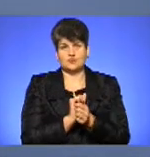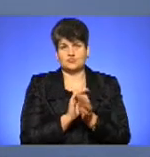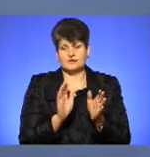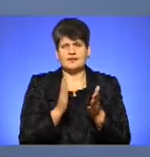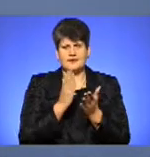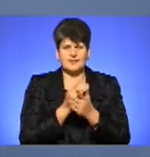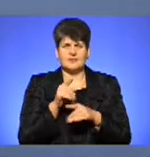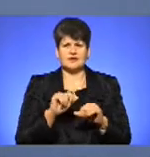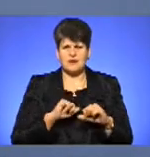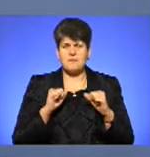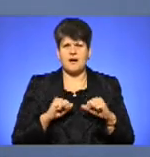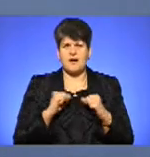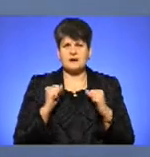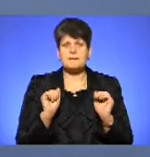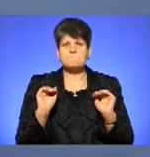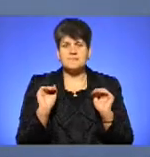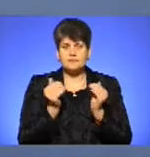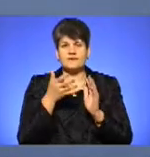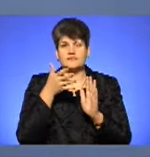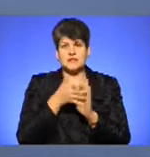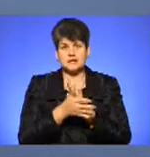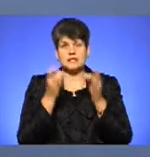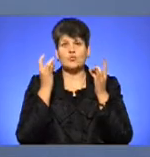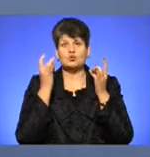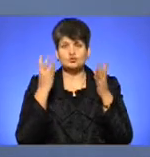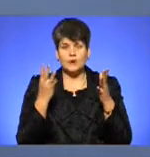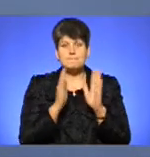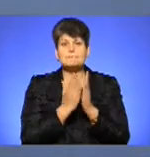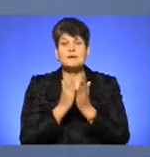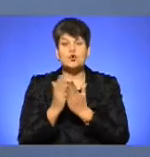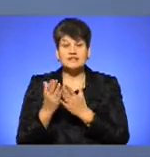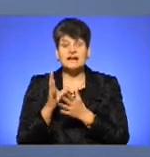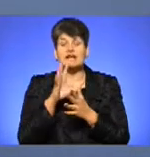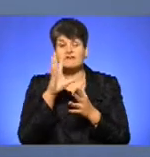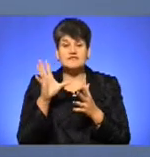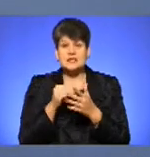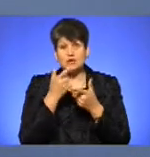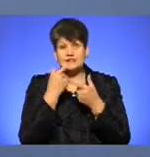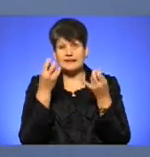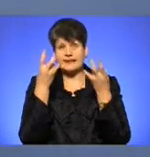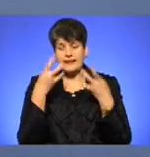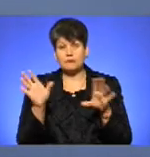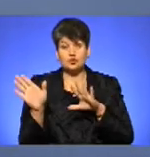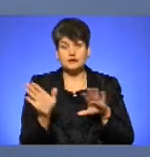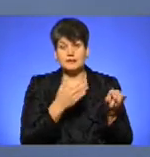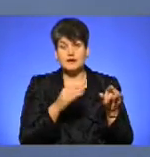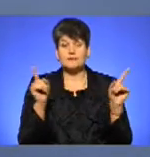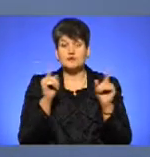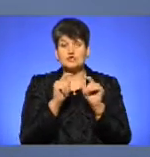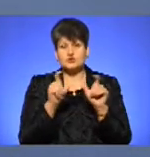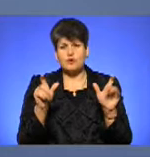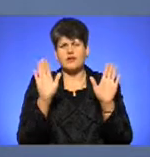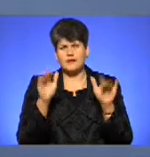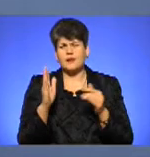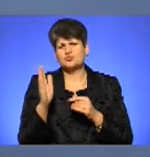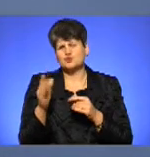що є такі намагання мінімізувати видатки на культуру, бібліотеки взагалі голосити подекуди не потрібним, музична школа хай буде там